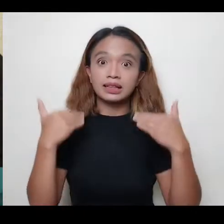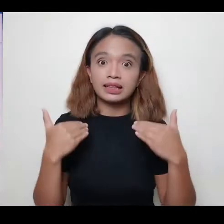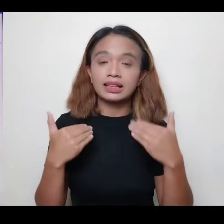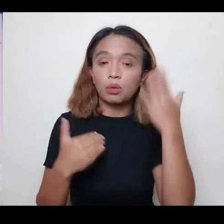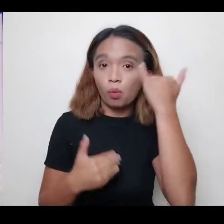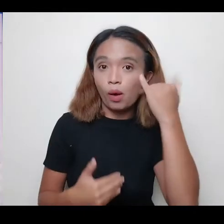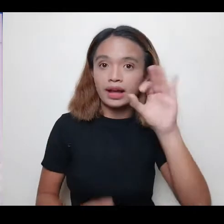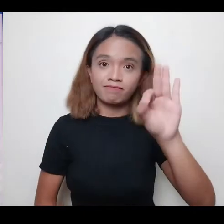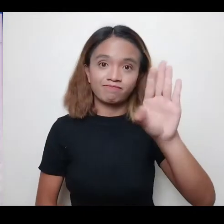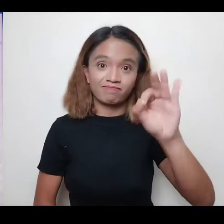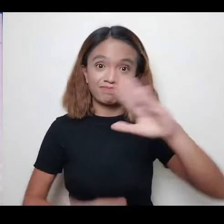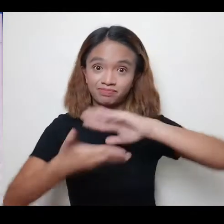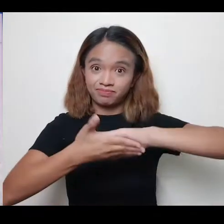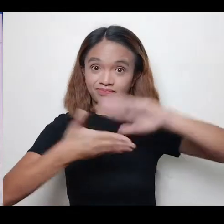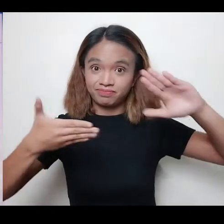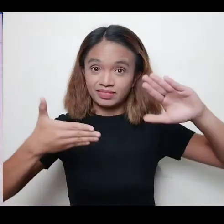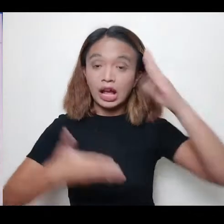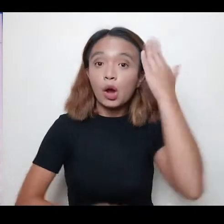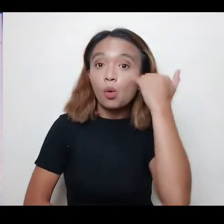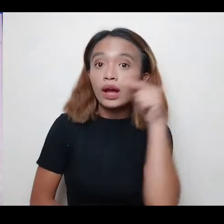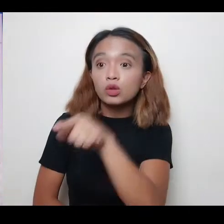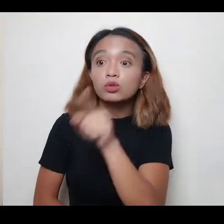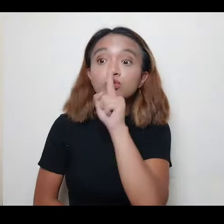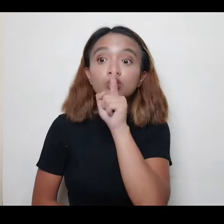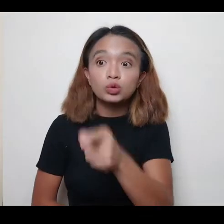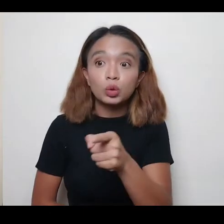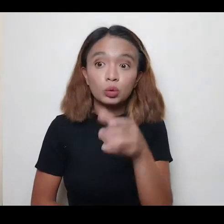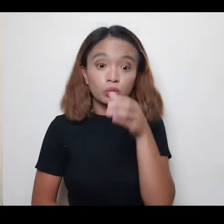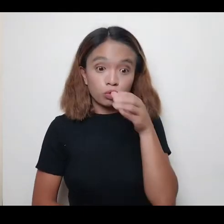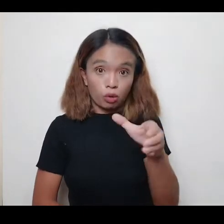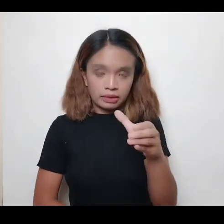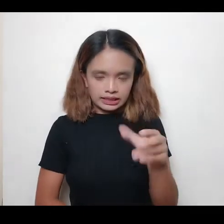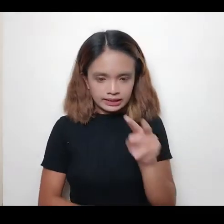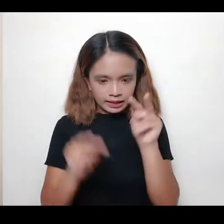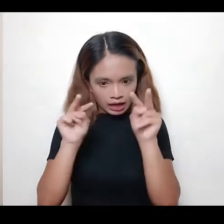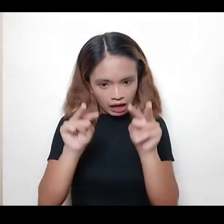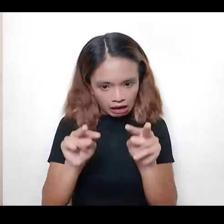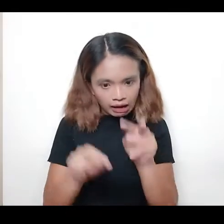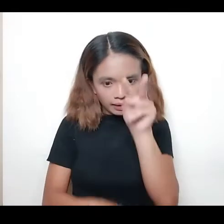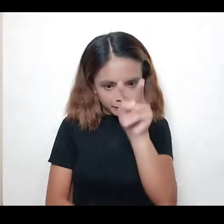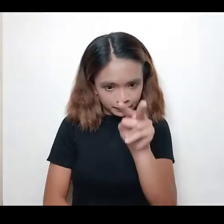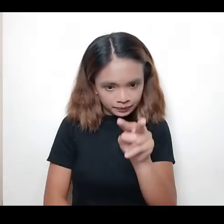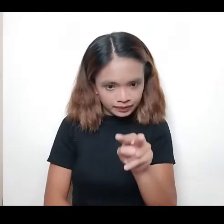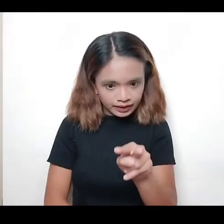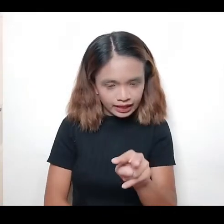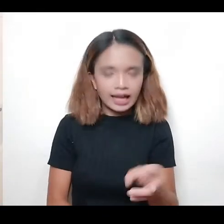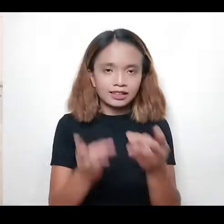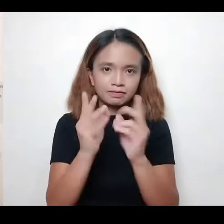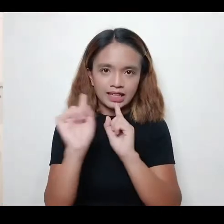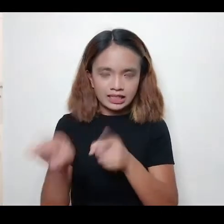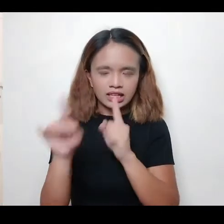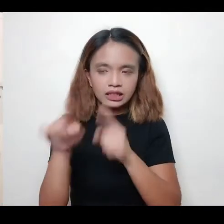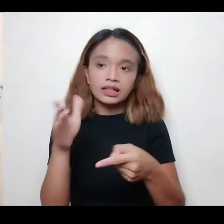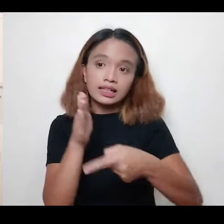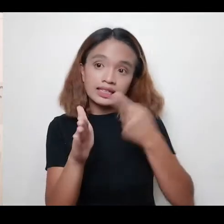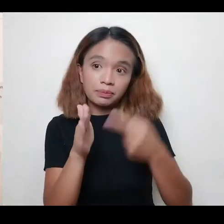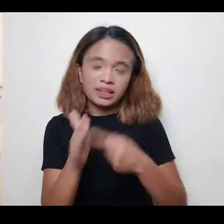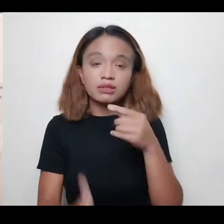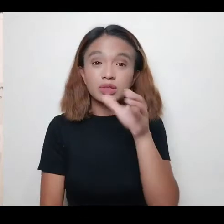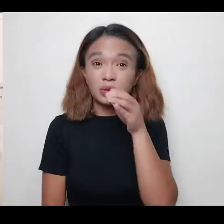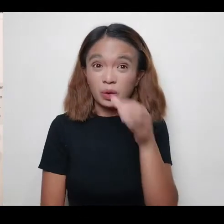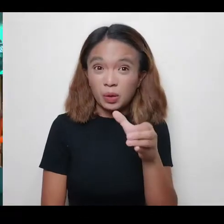meron tayong Facebook Live para yung kanilang real-time na mga comments nakikita natin at natutugunan.